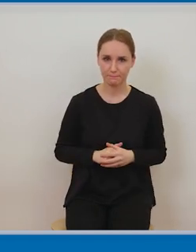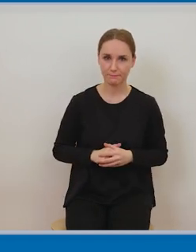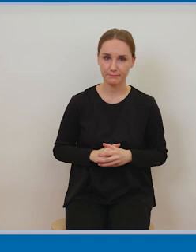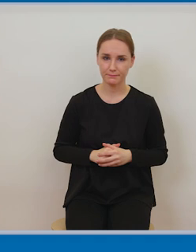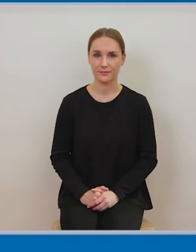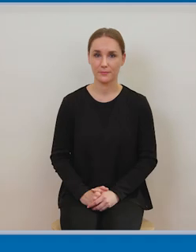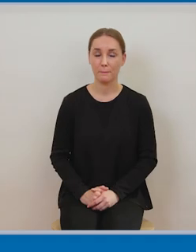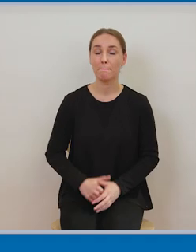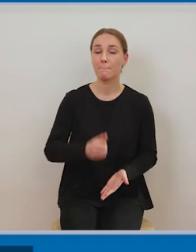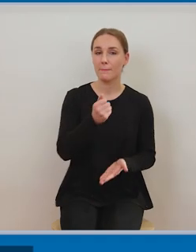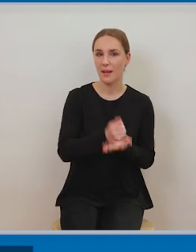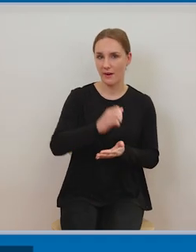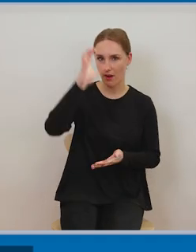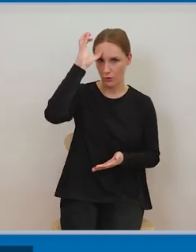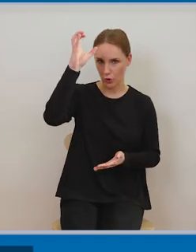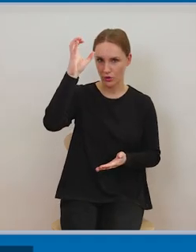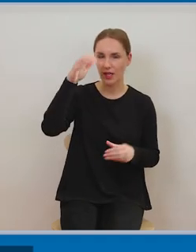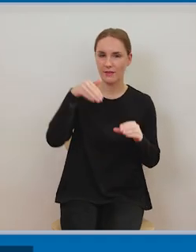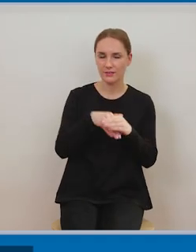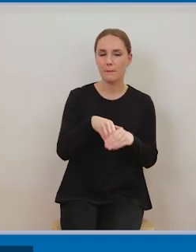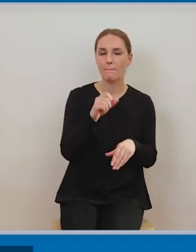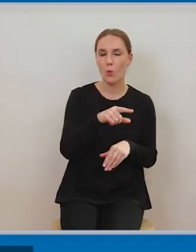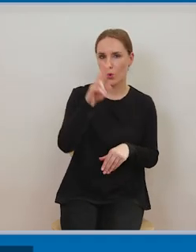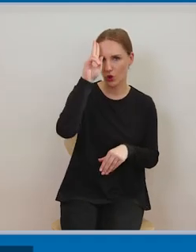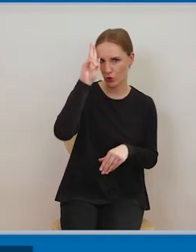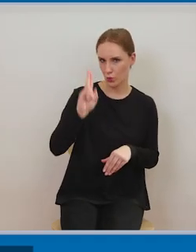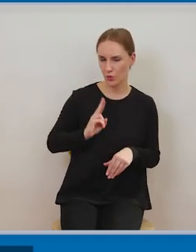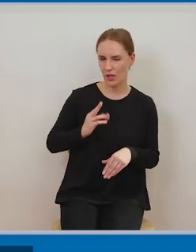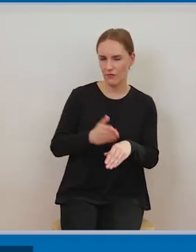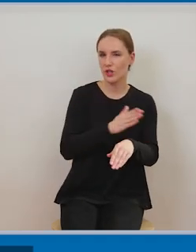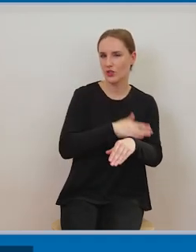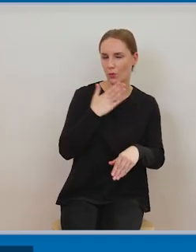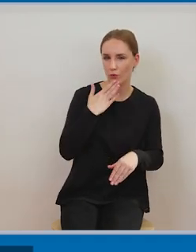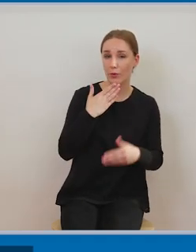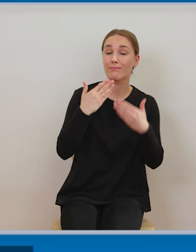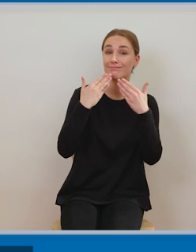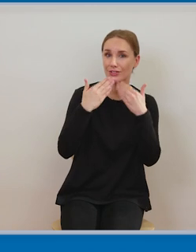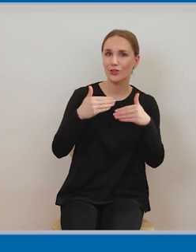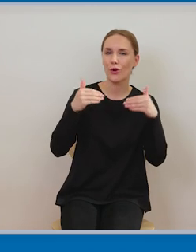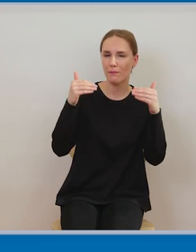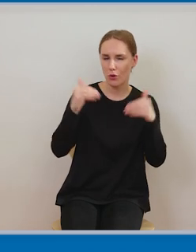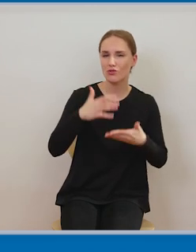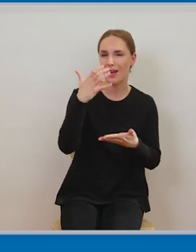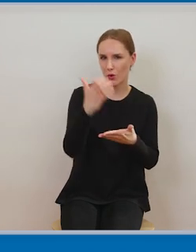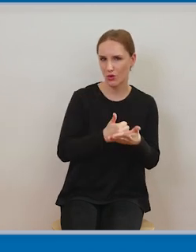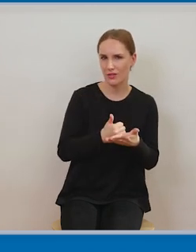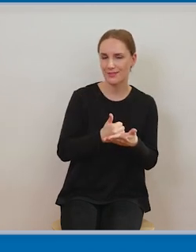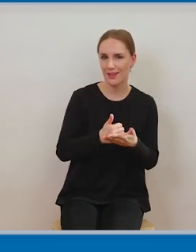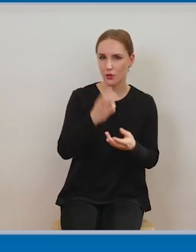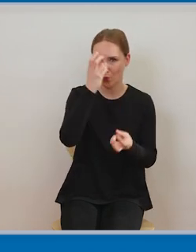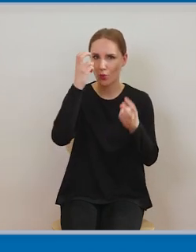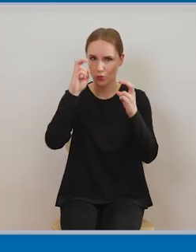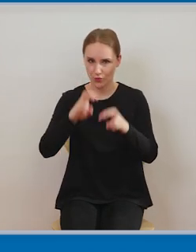majątkowe bez konieczności zawierania indywidualnych umów z autorami, jest instytucja dozwolonego użytku. My będziemy